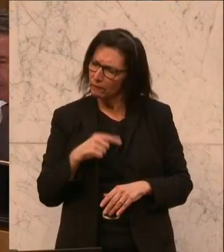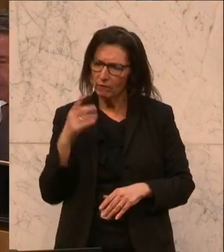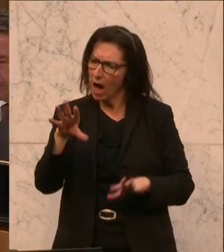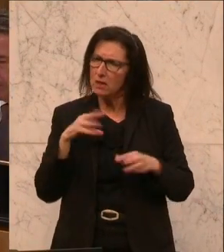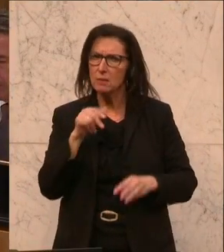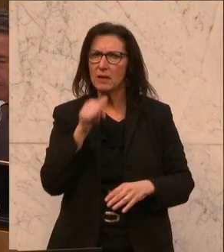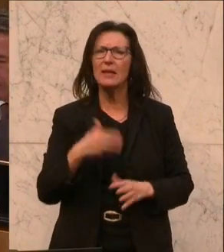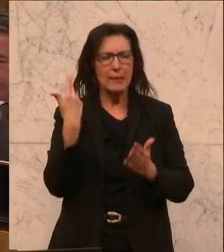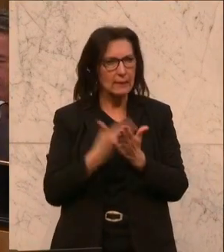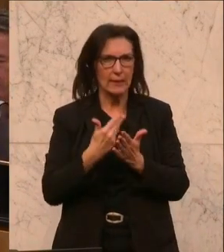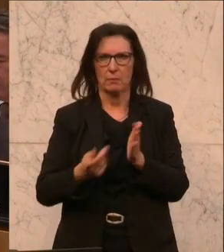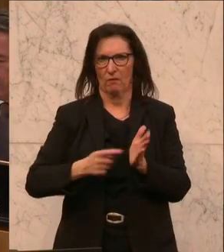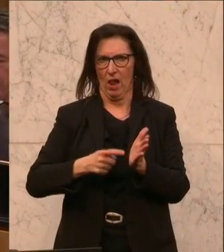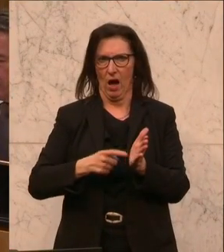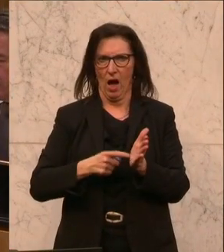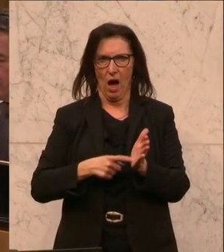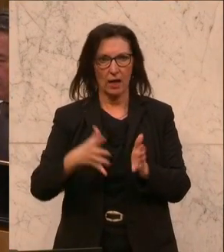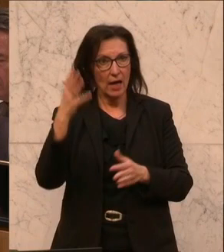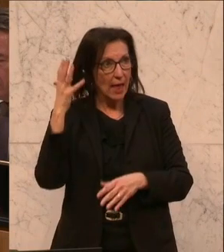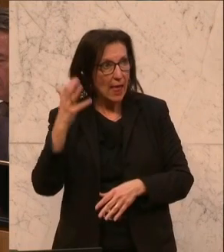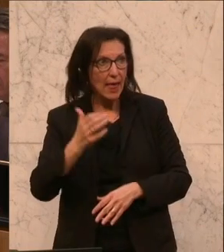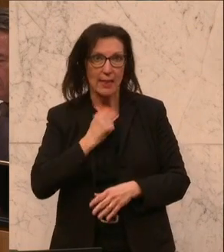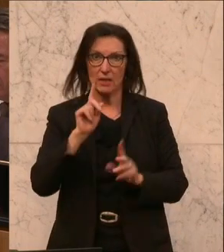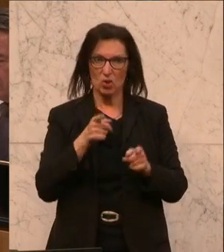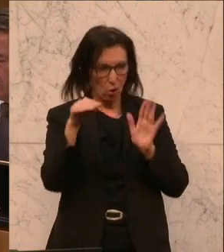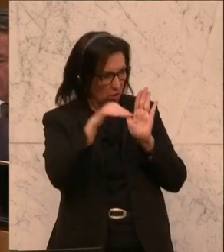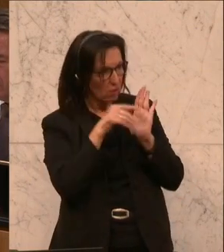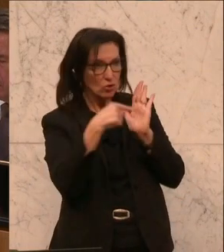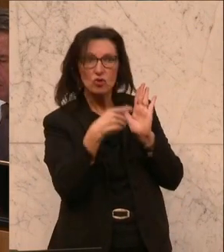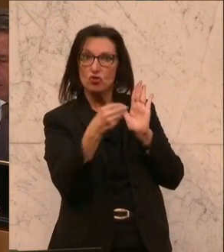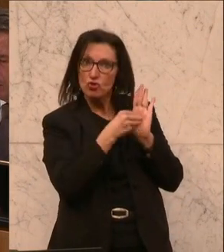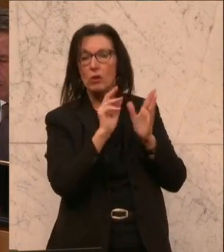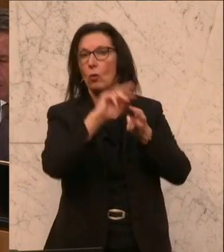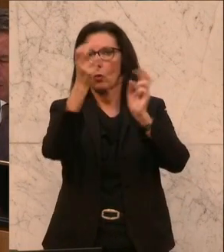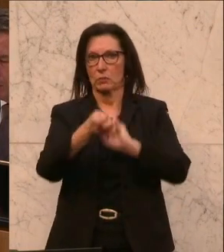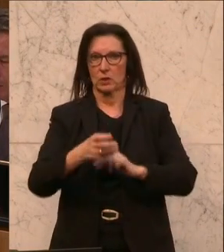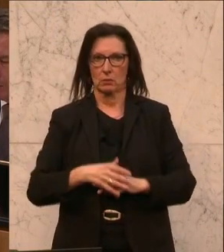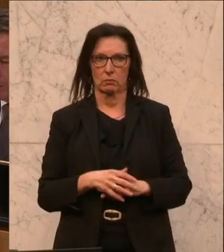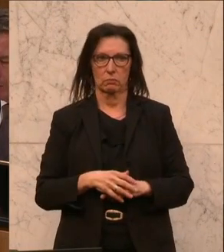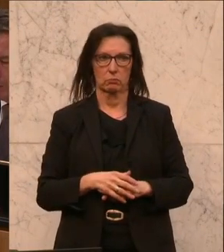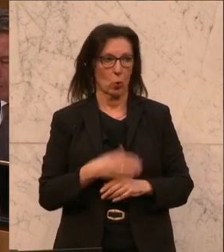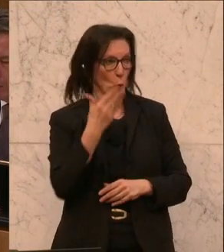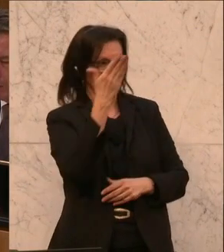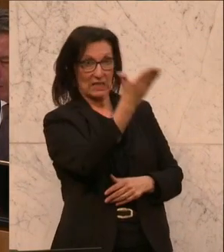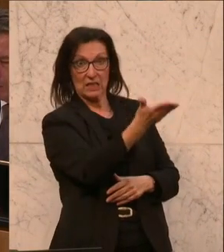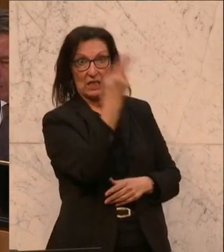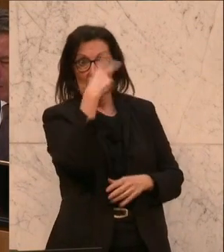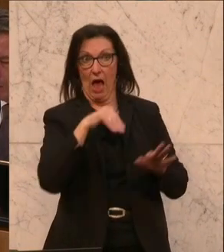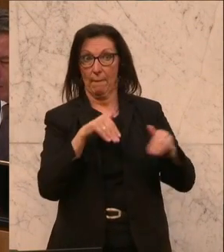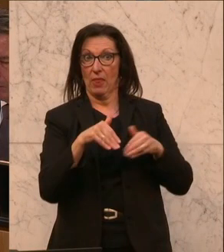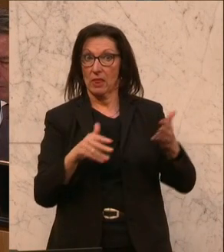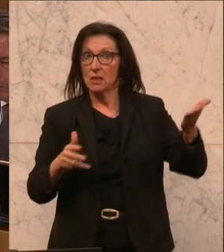nicht und deswegen fordern wir von Ihnen, dass das endlich umgesetzt wird. Und wenn Sie, ich greife natürlich vorweg, Herr Minister,